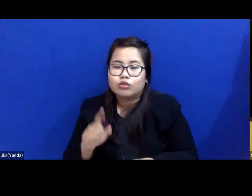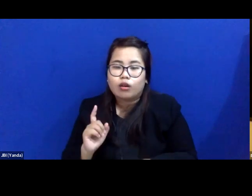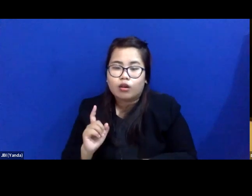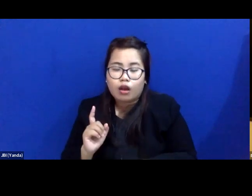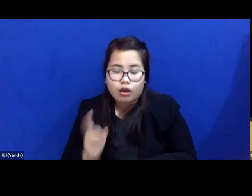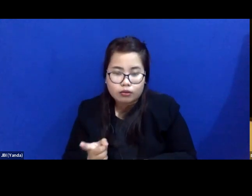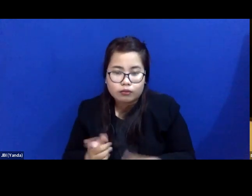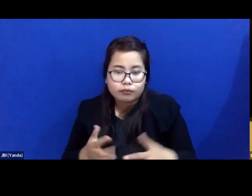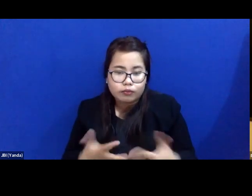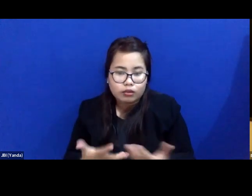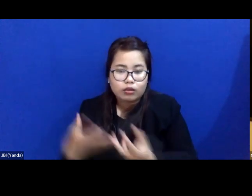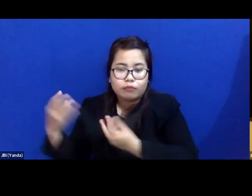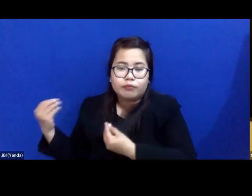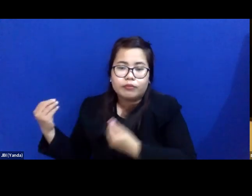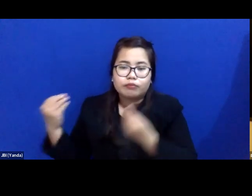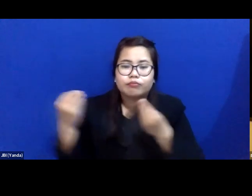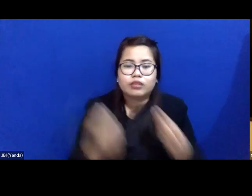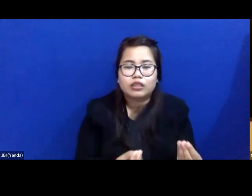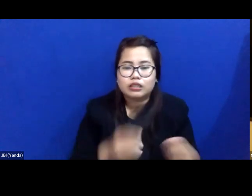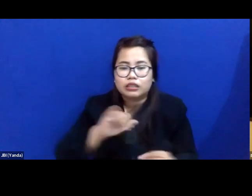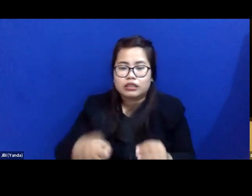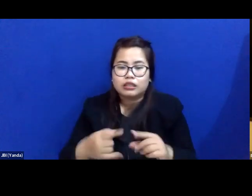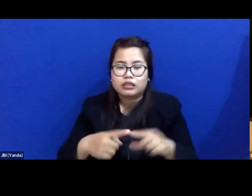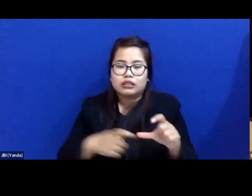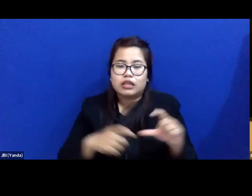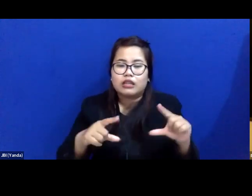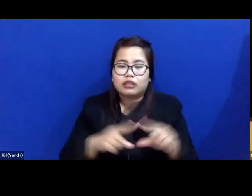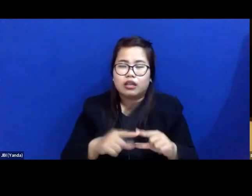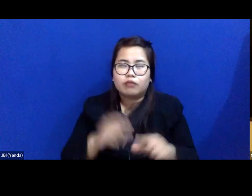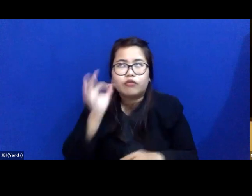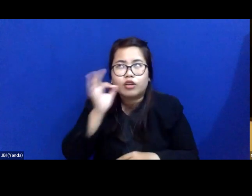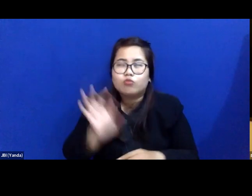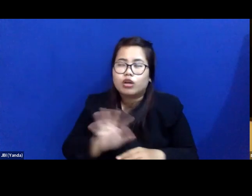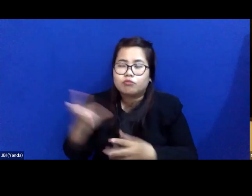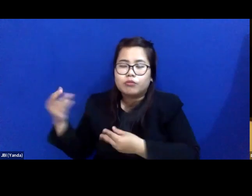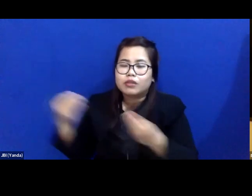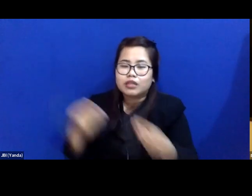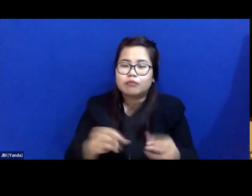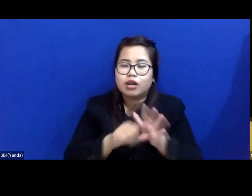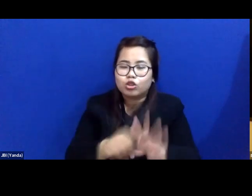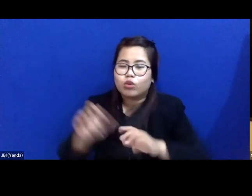pemberi bantuan hukumnya.